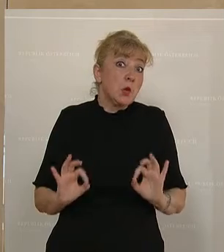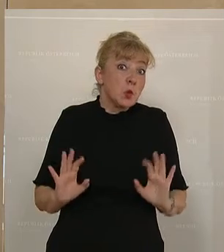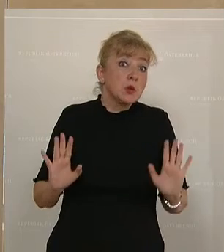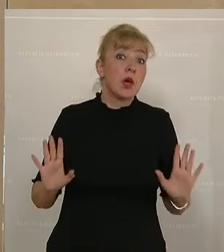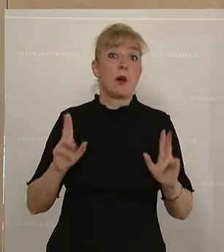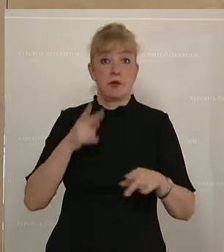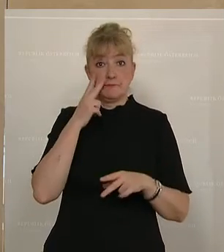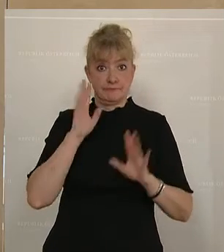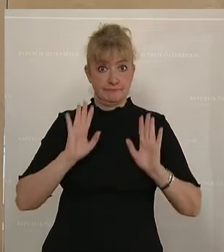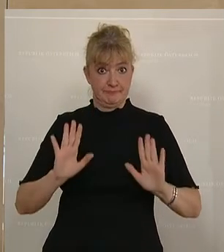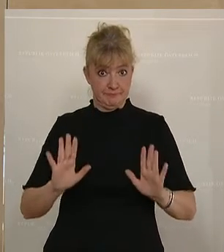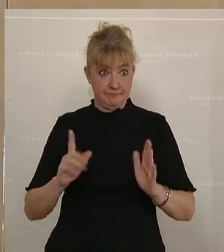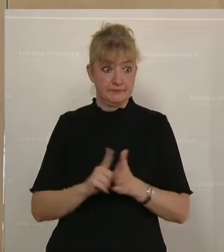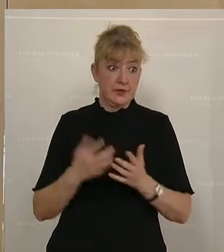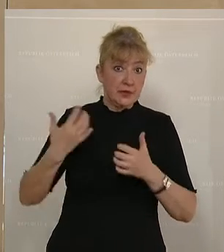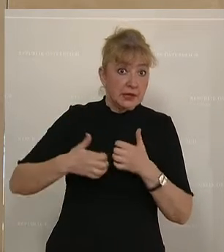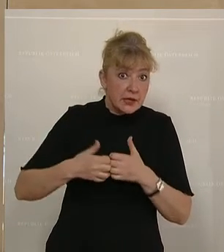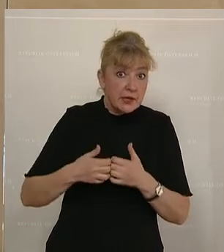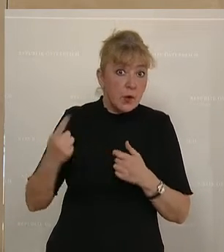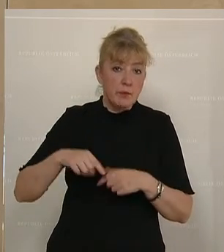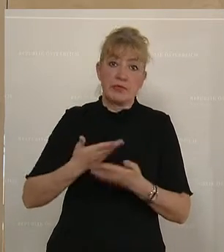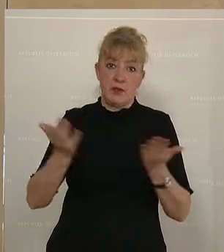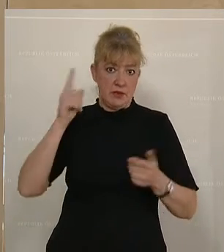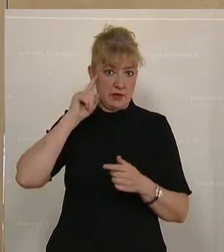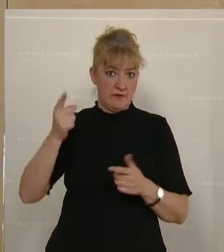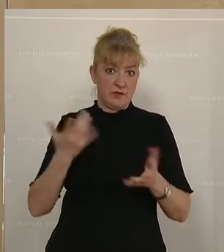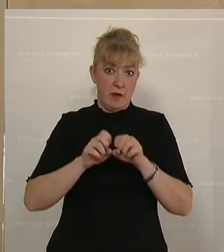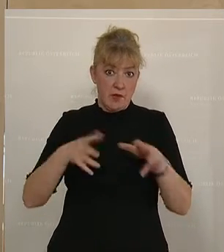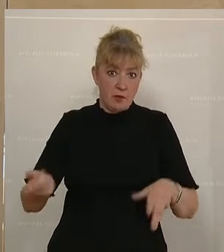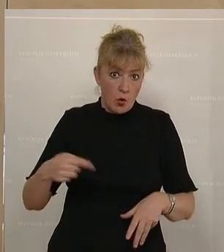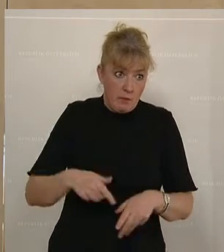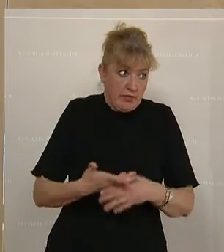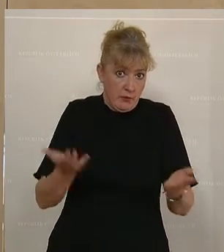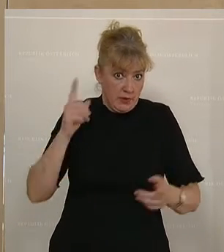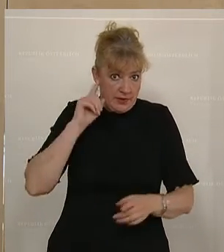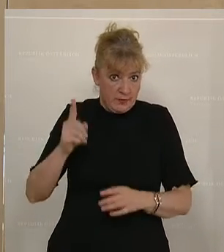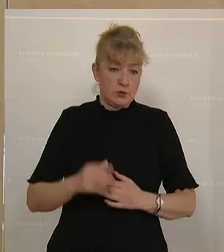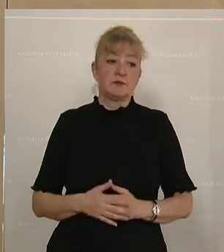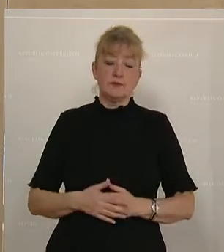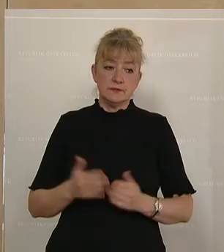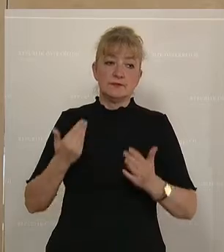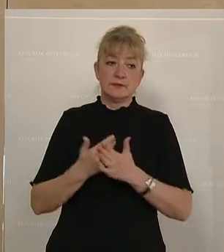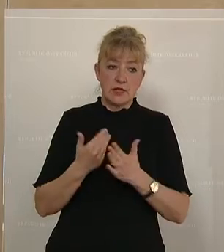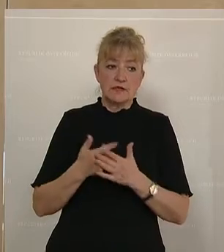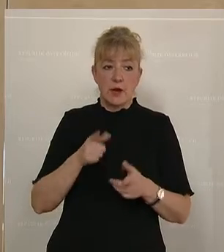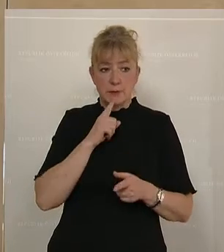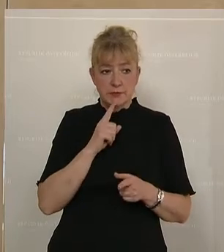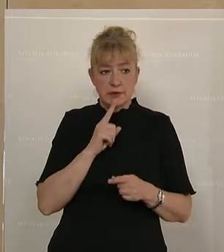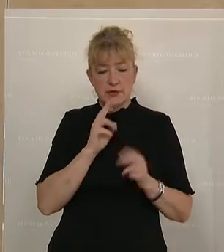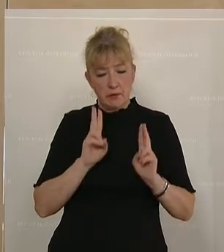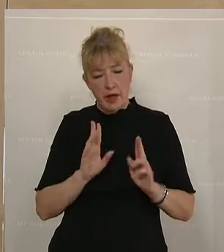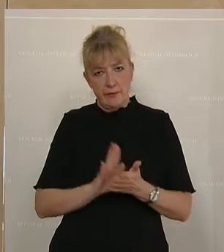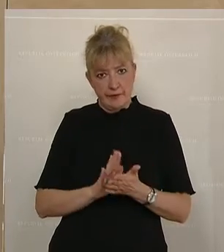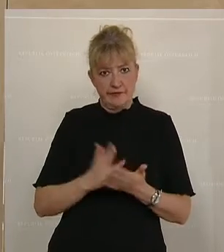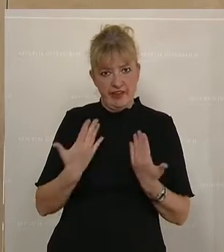Aber wie gesagt, dass ein Krieg kommt, das hat niemand gewusst. Dass eine Pandemie kommt, hat auch niemand gewusst. Und deshalb tun wir ein bisschen bei den Tatsachen